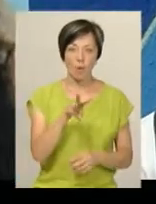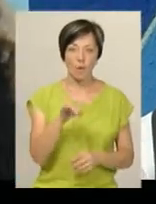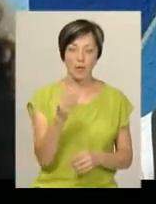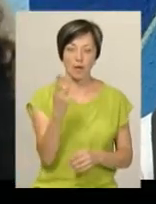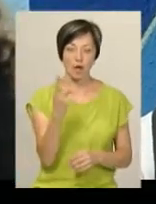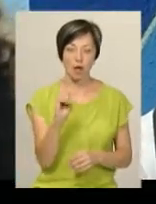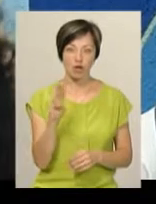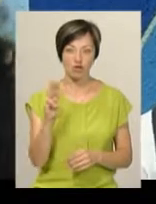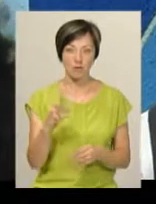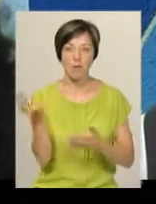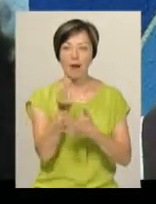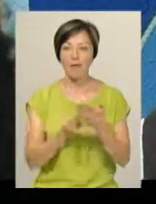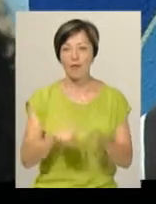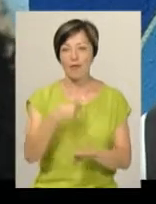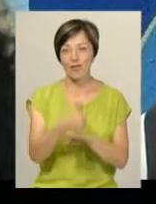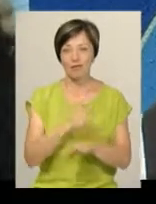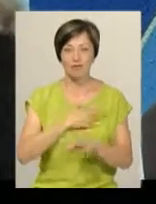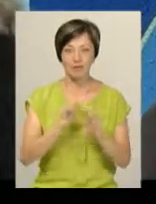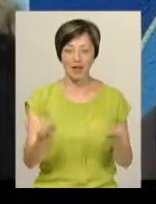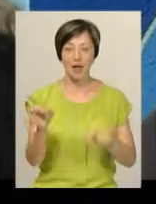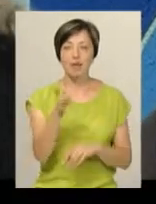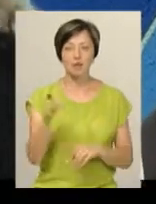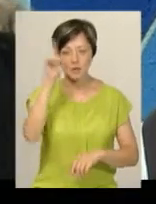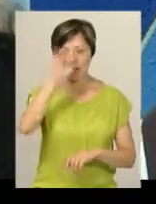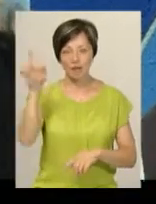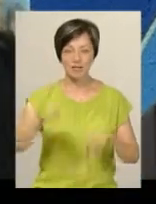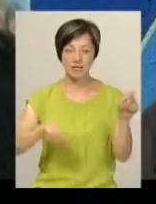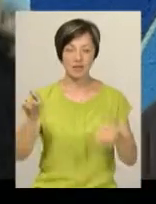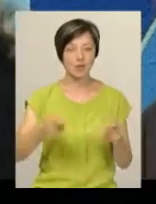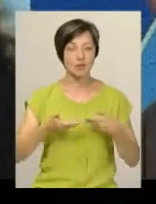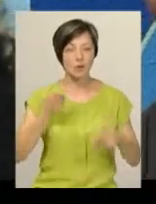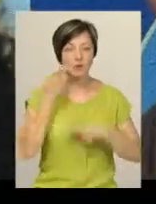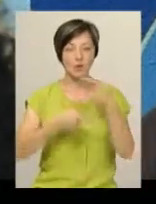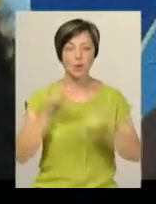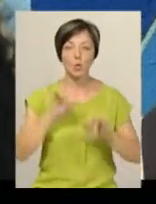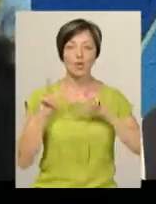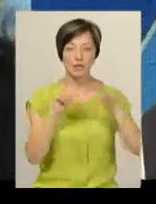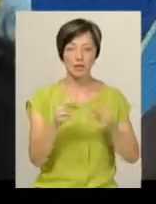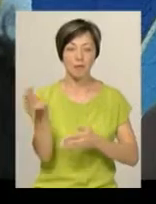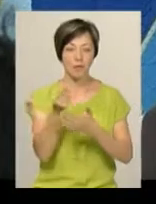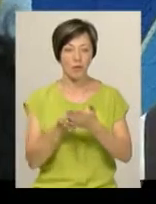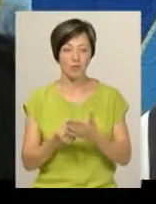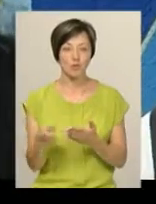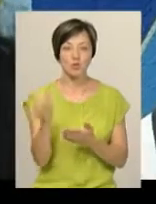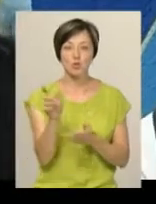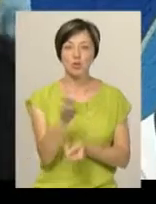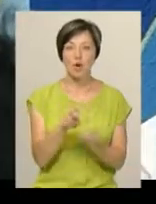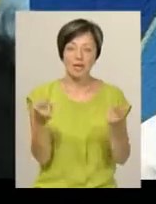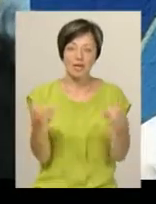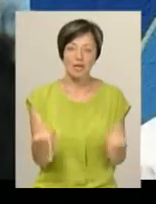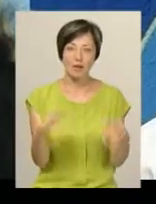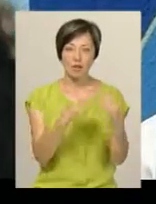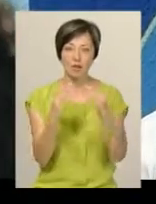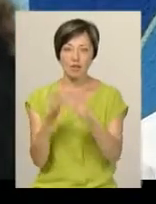малюємо, це наша головна. Тобто Республіка злавен тим фестиваль, що ми постійно, куди їдемо, там малюємо. Тобто ми шукаємо якісь занедбані